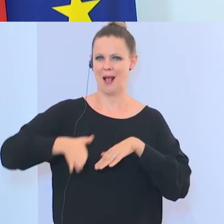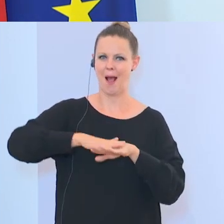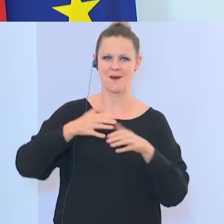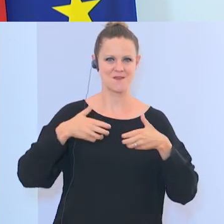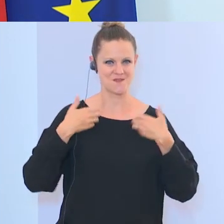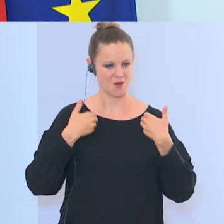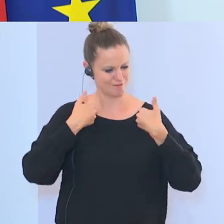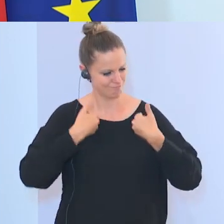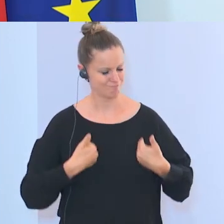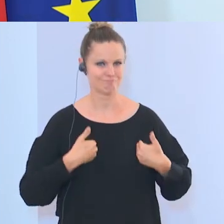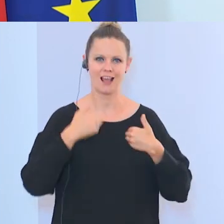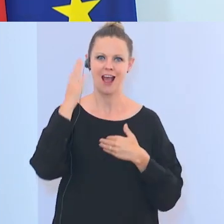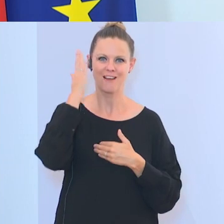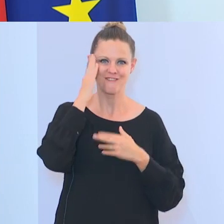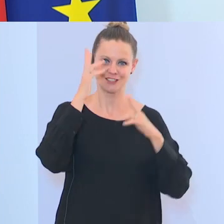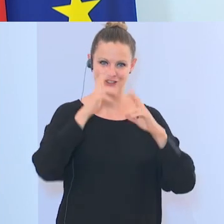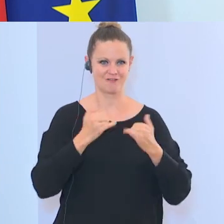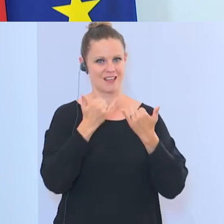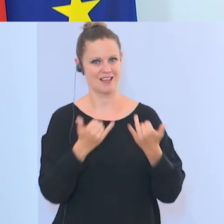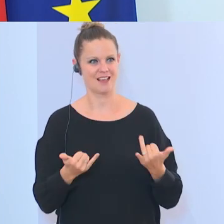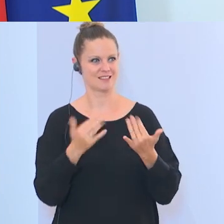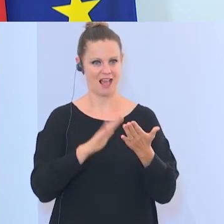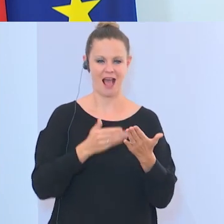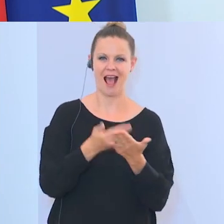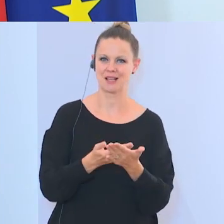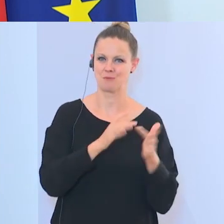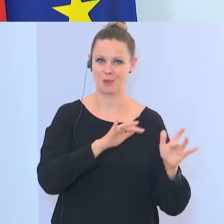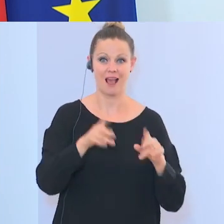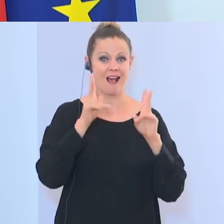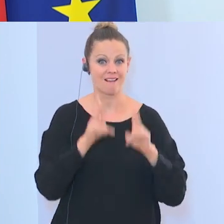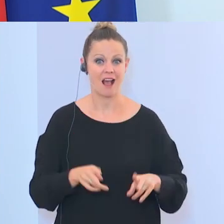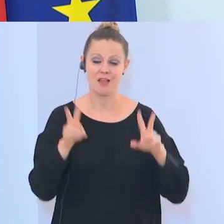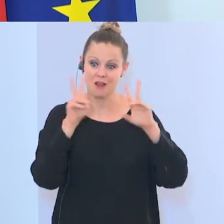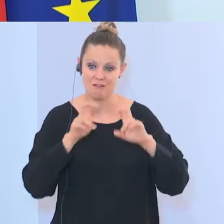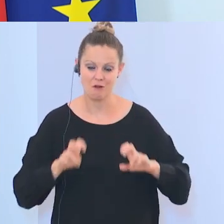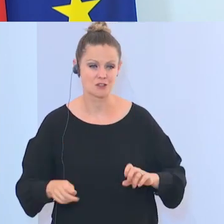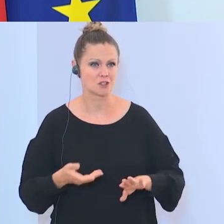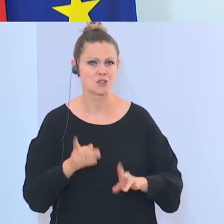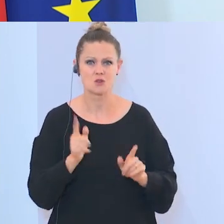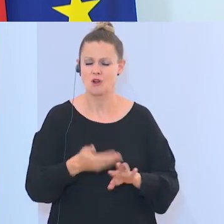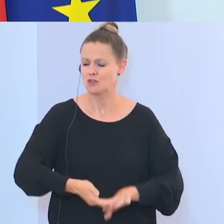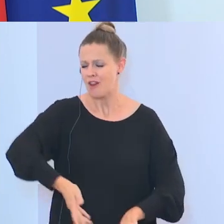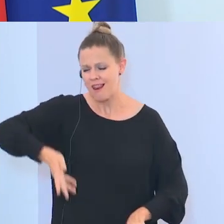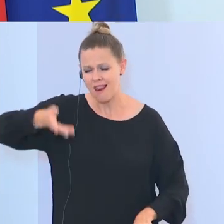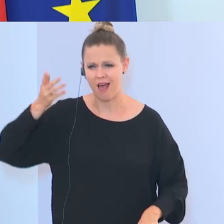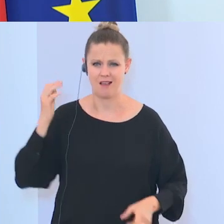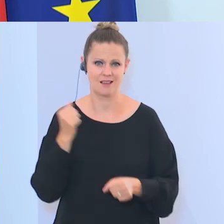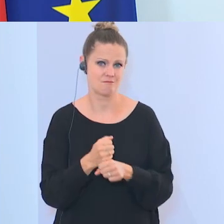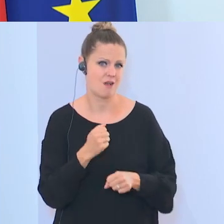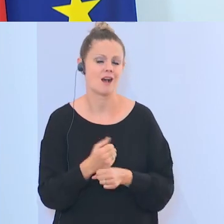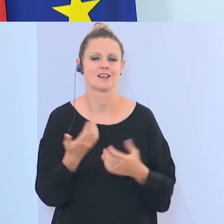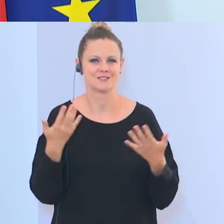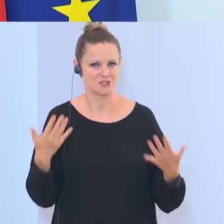Wissenschaftler, wenn so ein Rahmen geschaffen wird, um etwas zu erforschen, was überfällig ist, dessen Forschung überfällig ist und